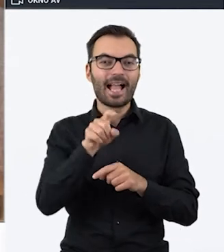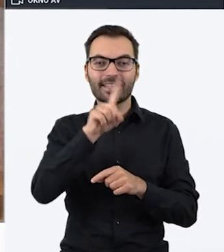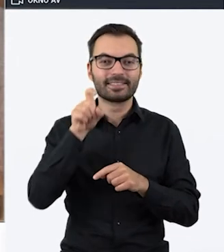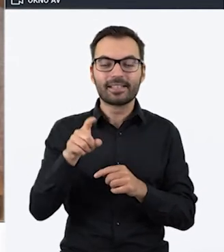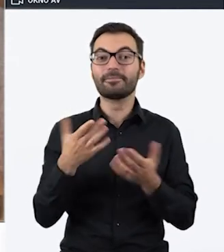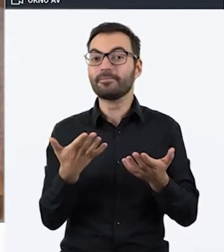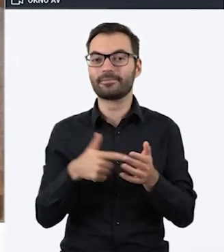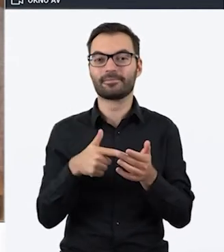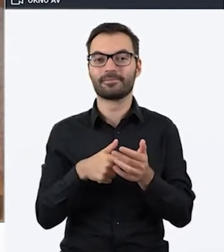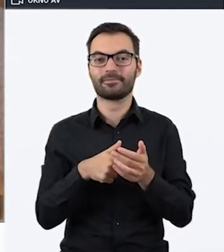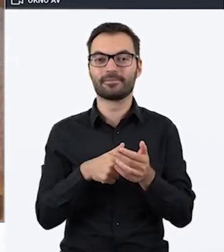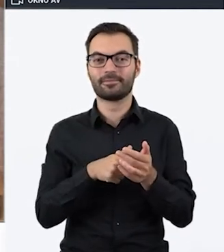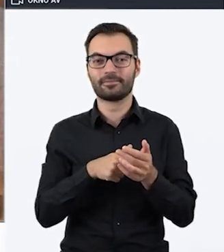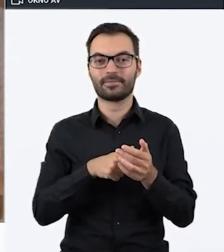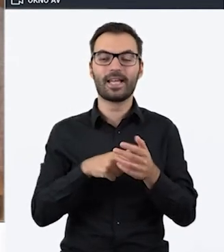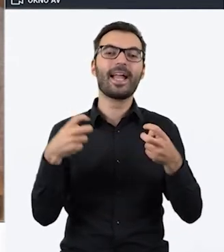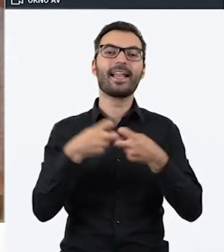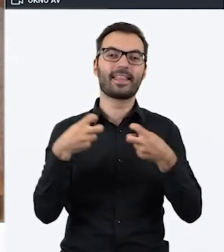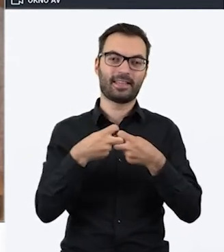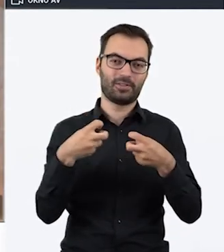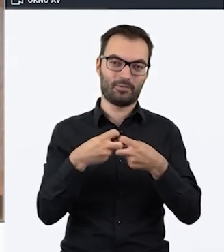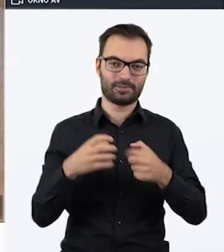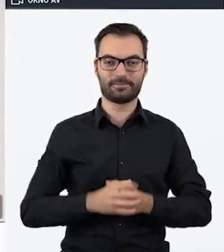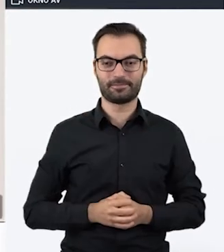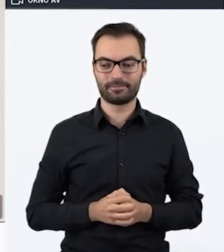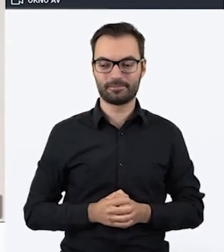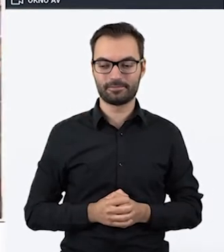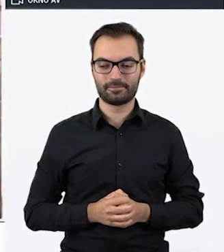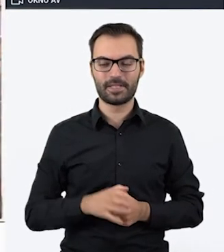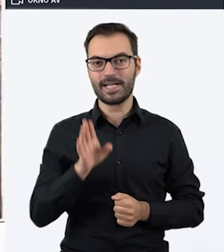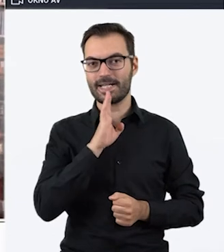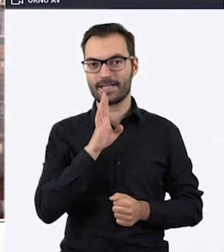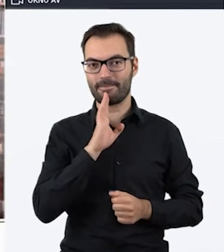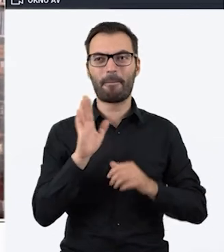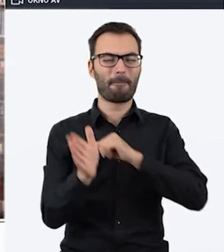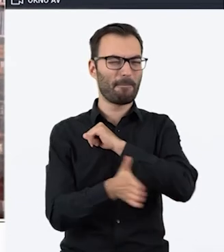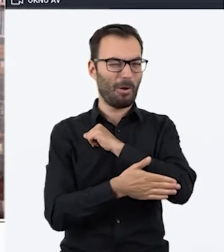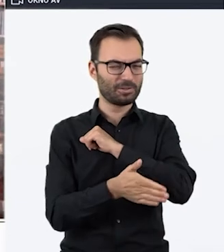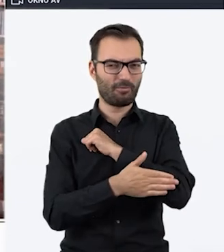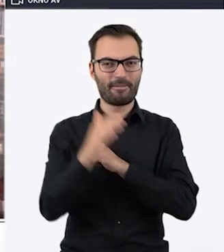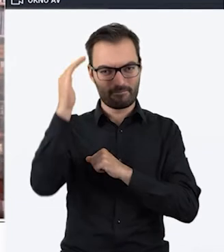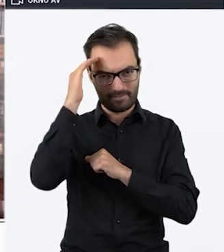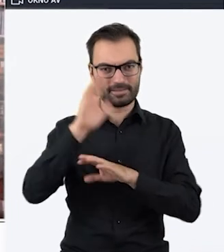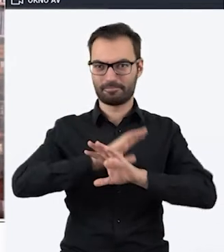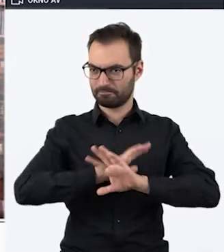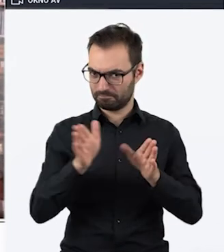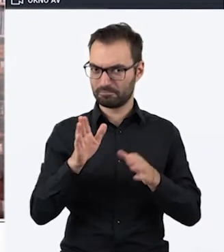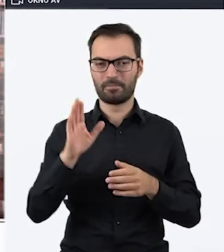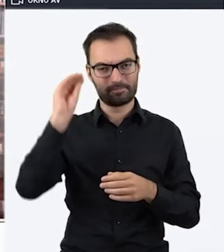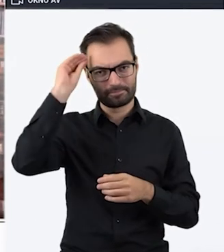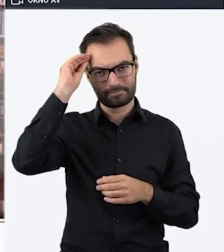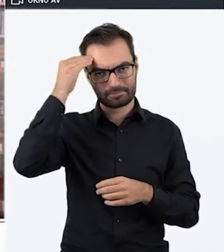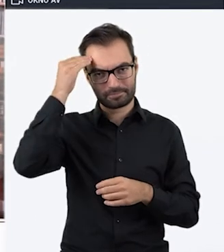zagadkami w postaci zagadek online. Myślę, że już całą podstawową wiedzę mamy,